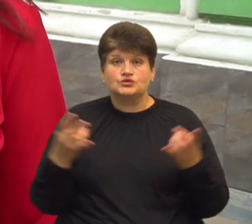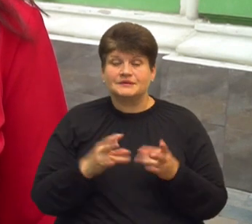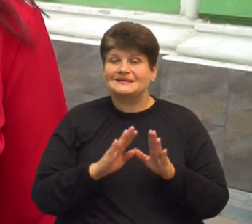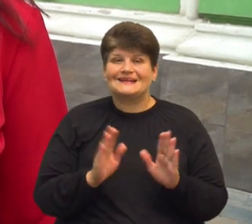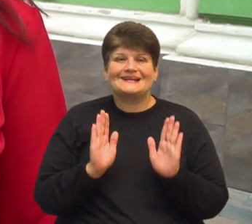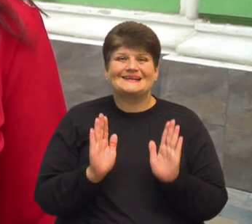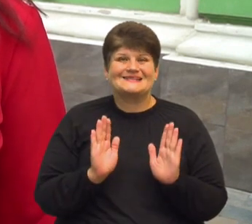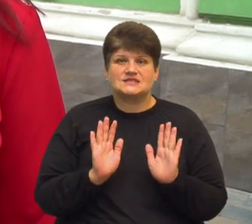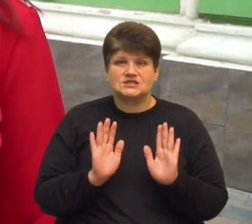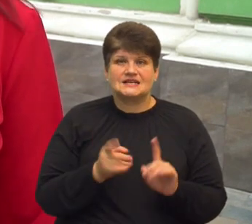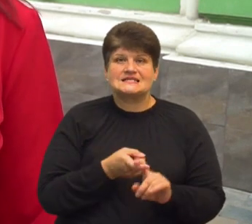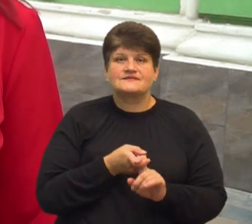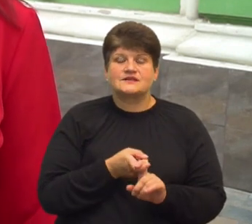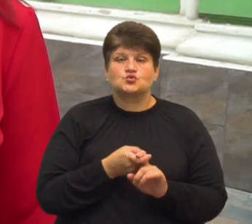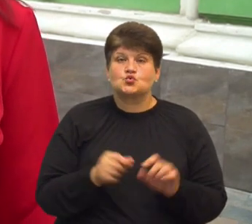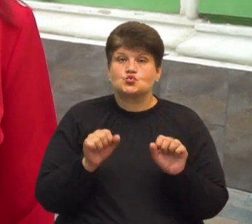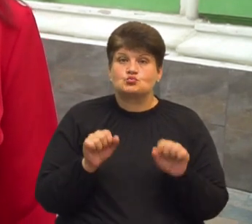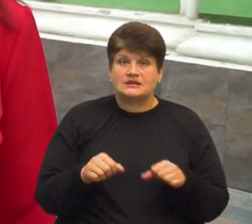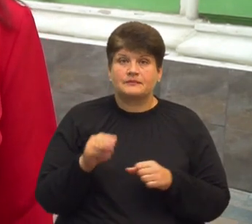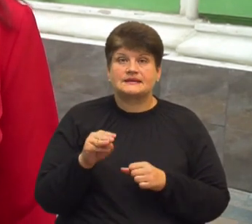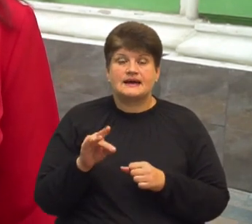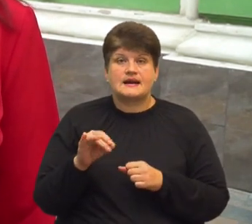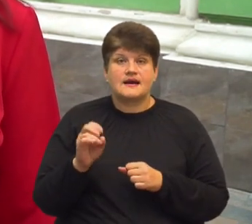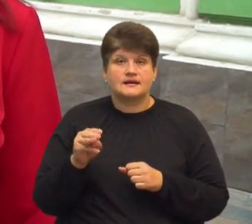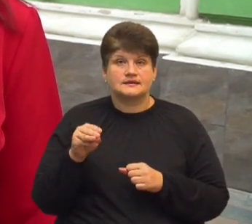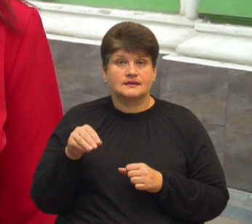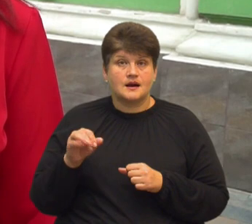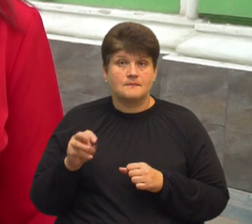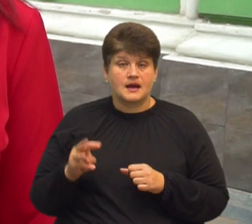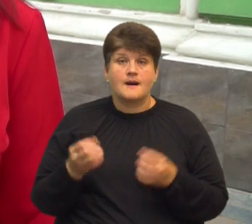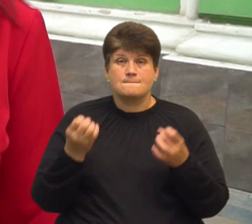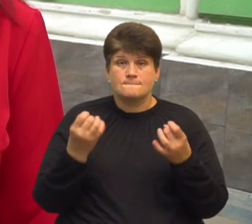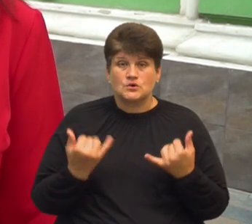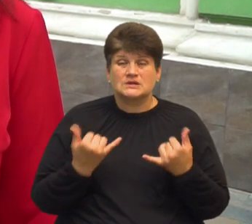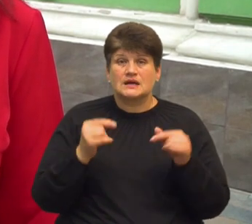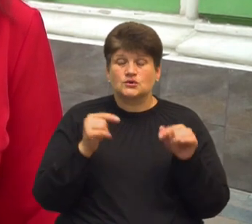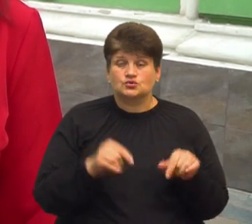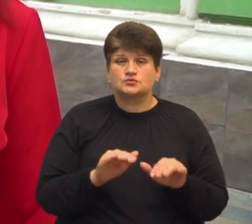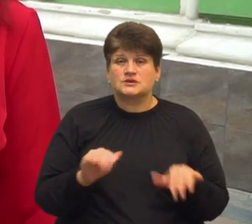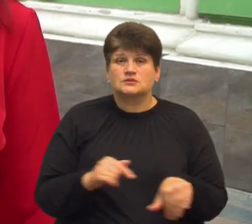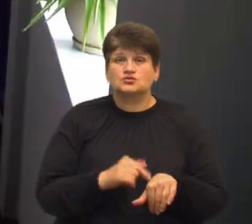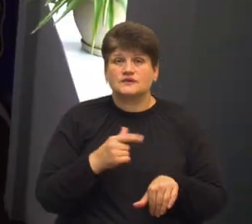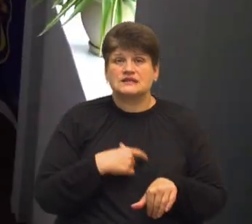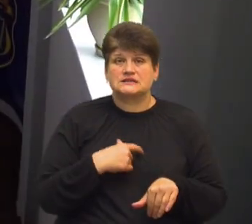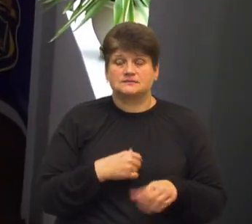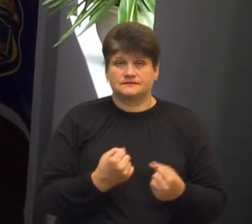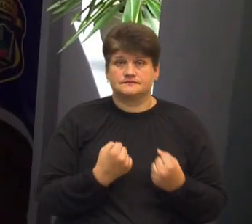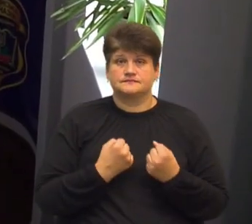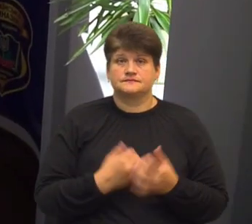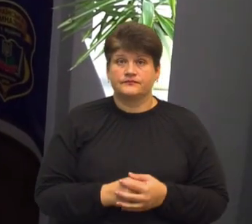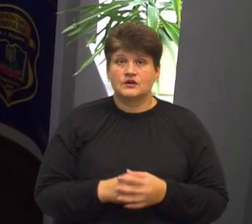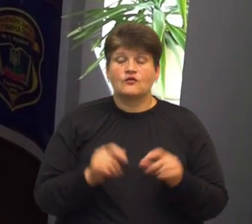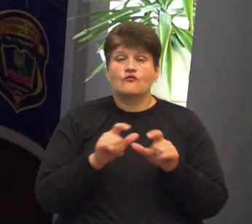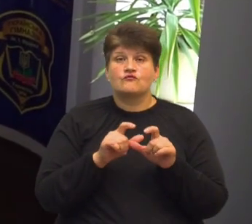в зв'язку з можливими терактами, але просто навіть для того, щоб діти почували себе безпечніше. У школі